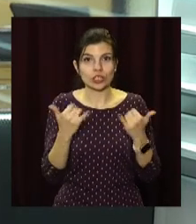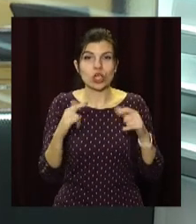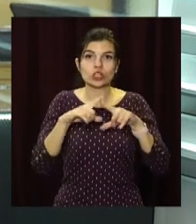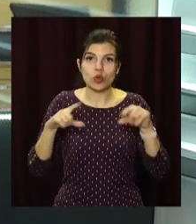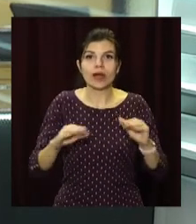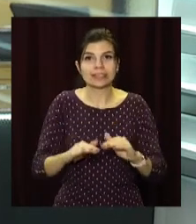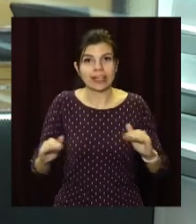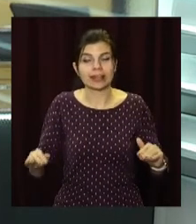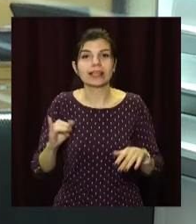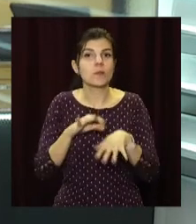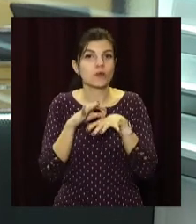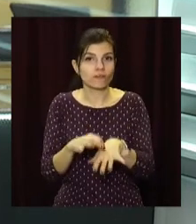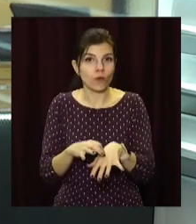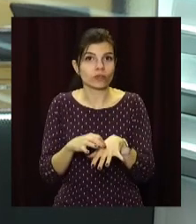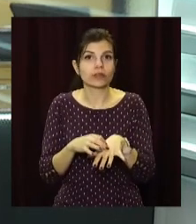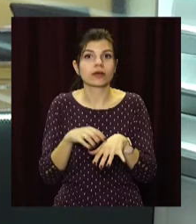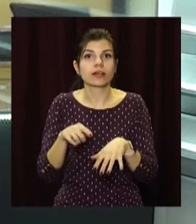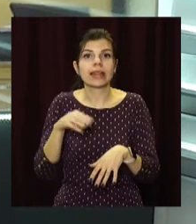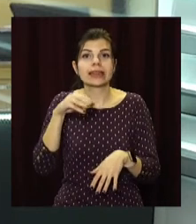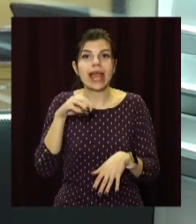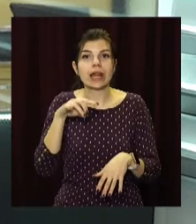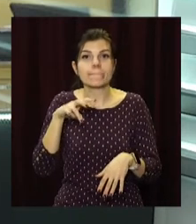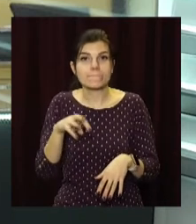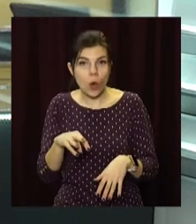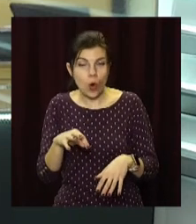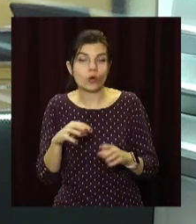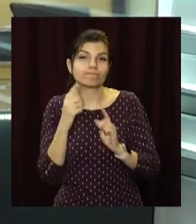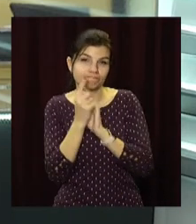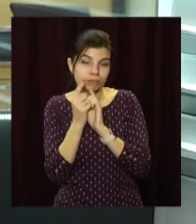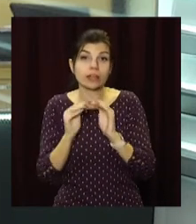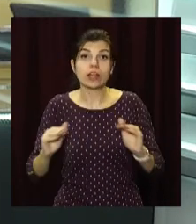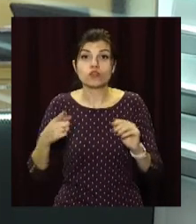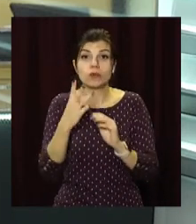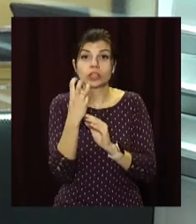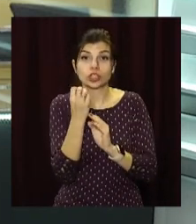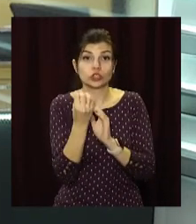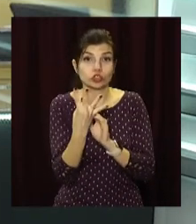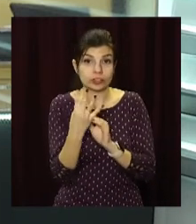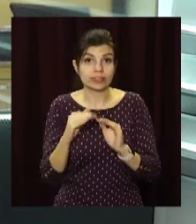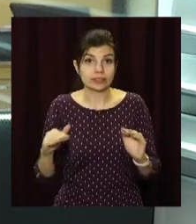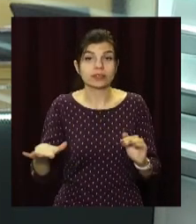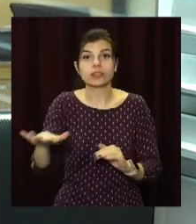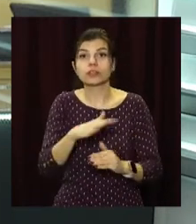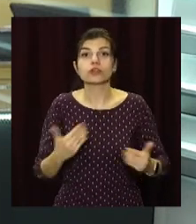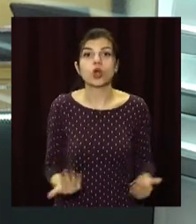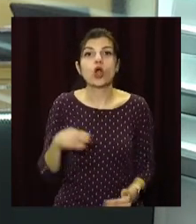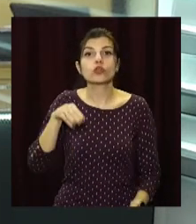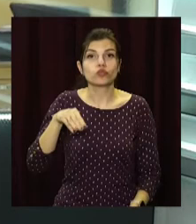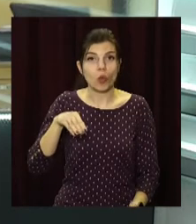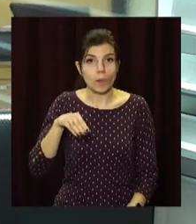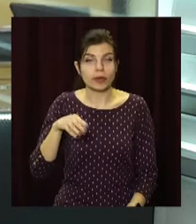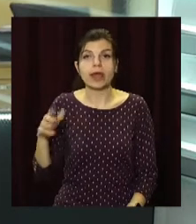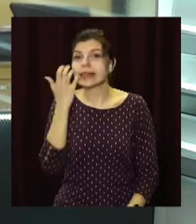школи, дитсадки та проводити їхню термомодернізацію. Дитсадок номер 314 на житловому масиві Тополя